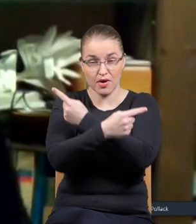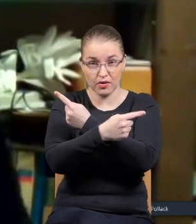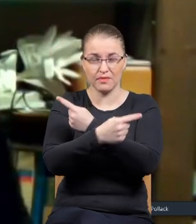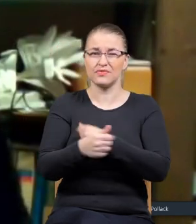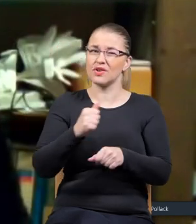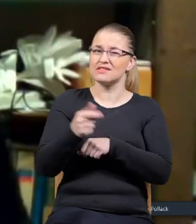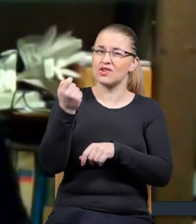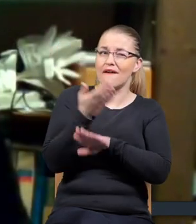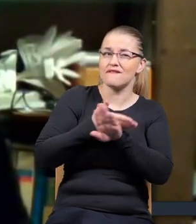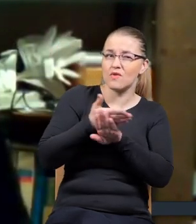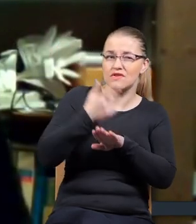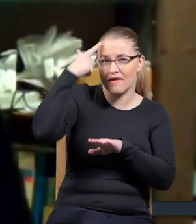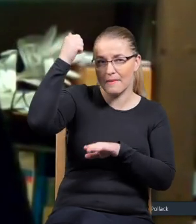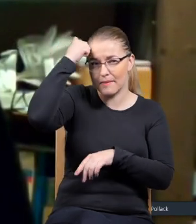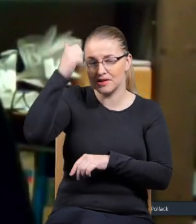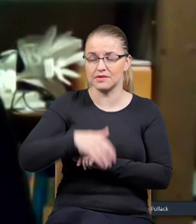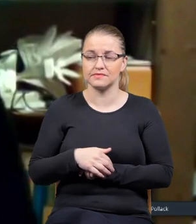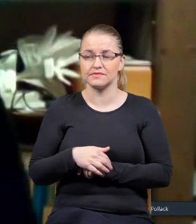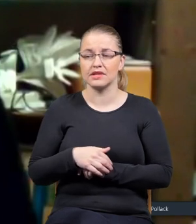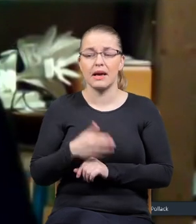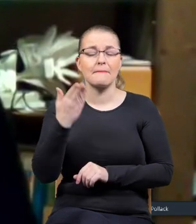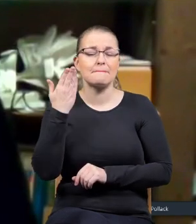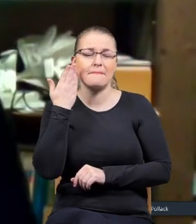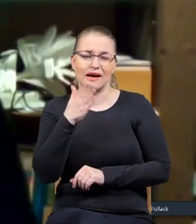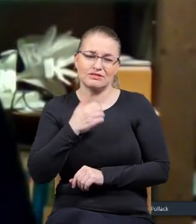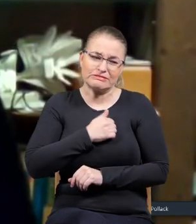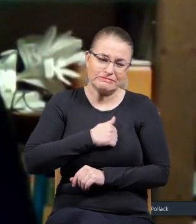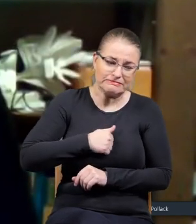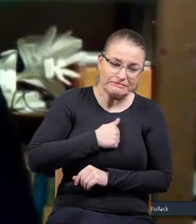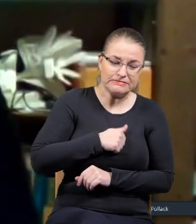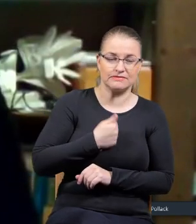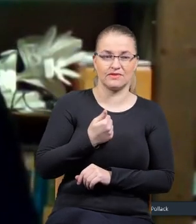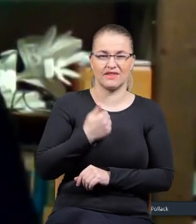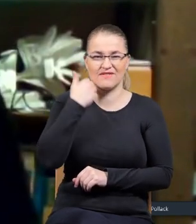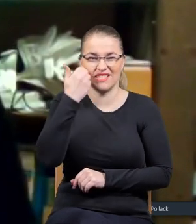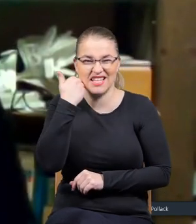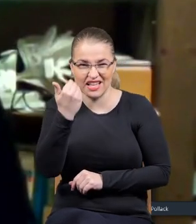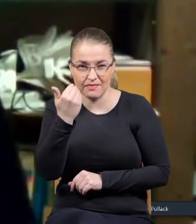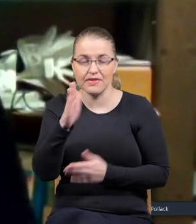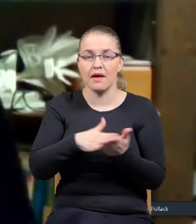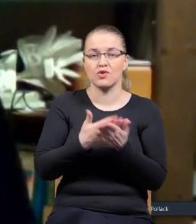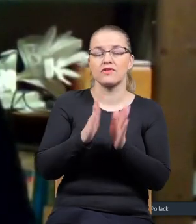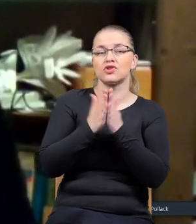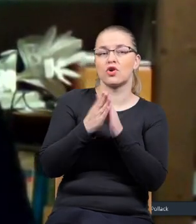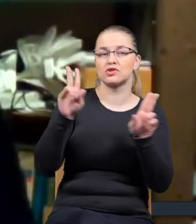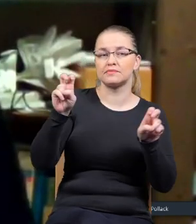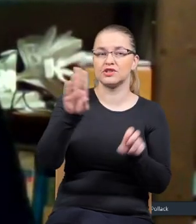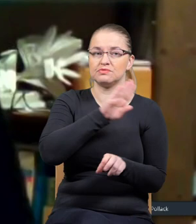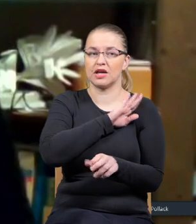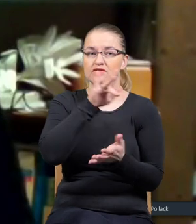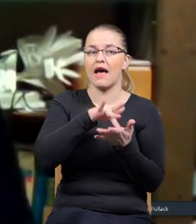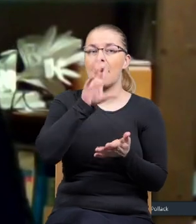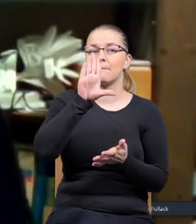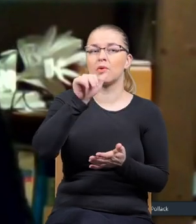fałszywa pamięć. Jest bardzo szanujące, na przykład w książce śmierć w bunkrze. Jest